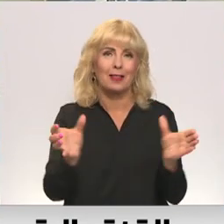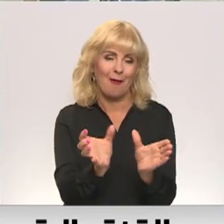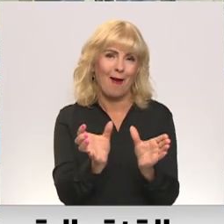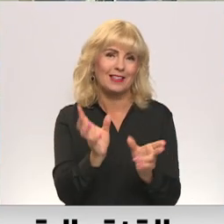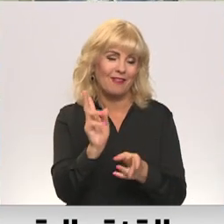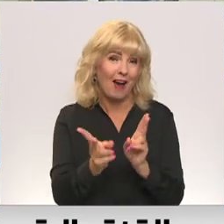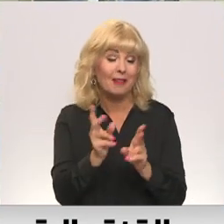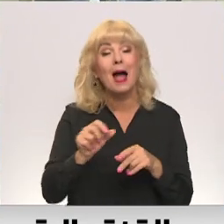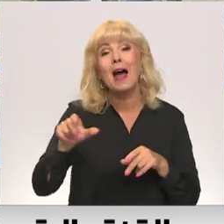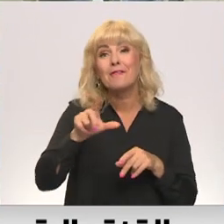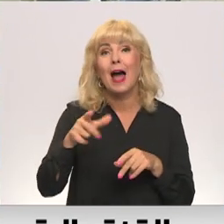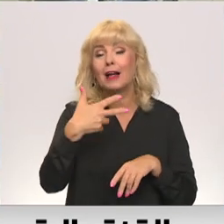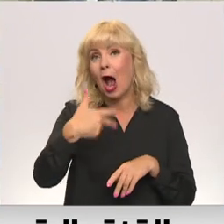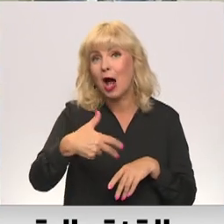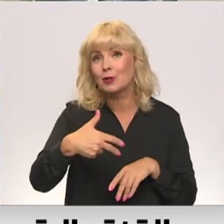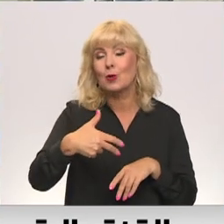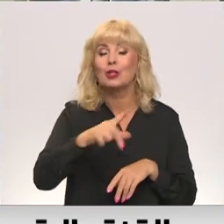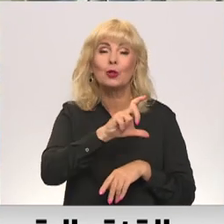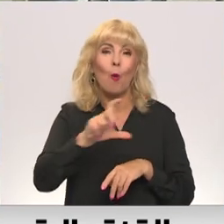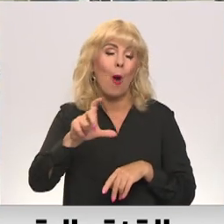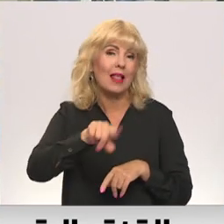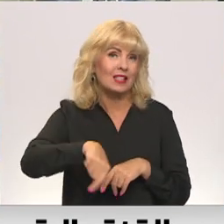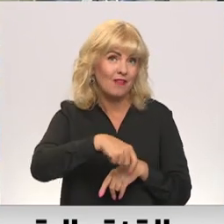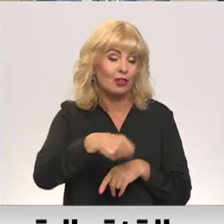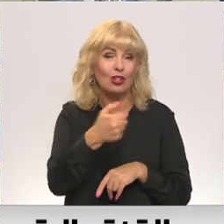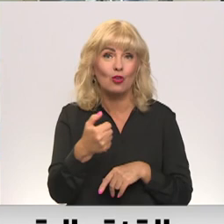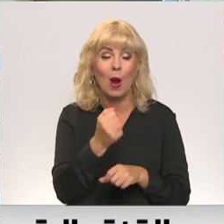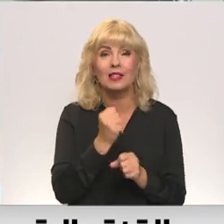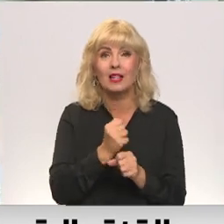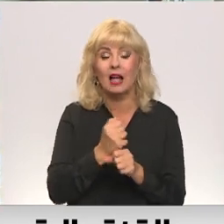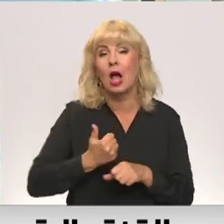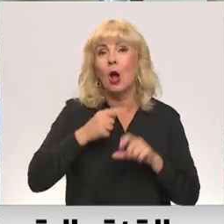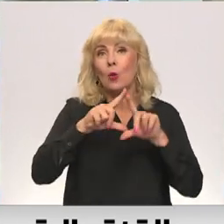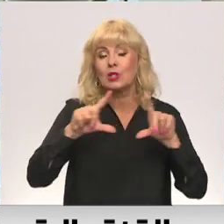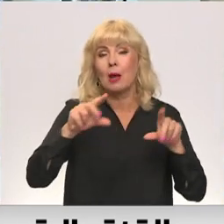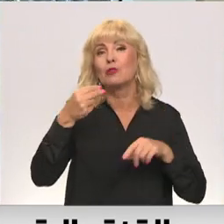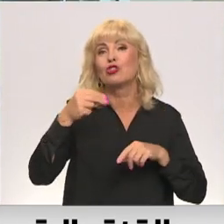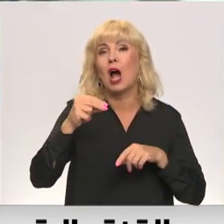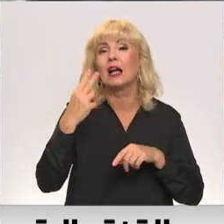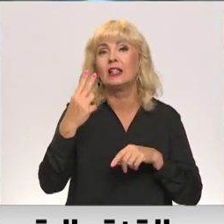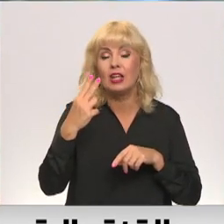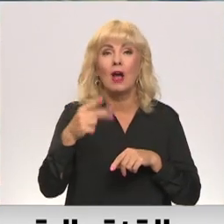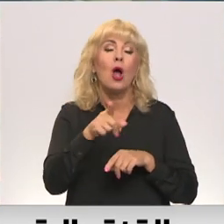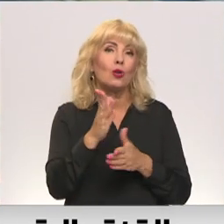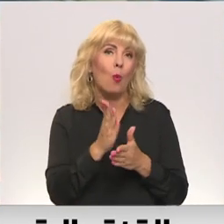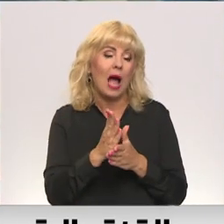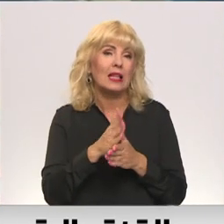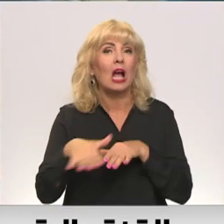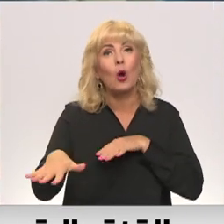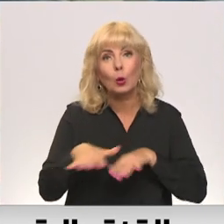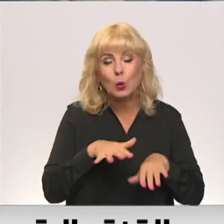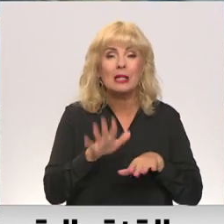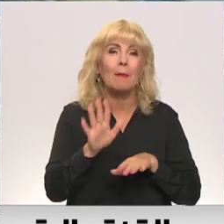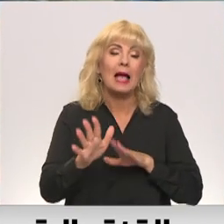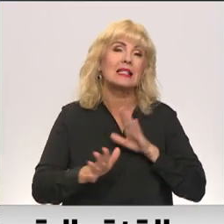Arī vairāk nekā 80 skolu virtuvēs, kur šogad strādās uzņēmums, žākas divi valdota pamatīga rosība, lai sagatavotos